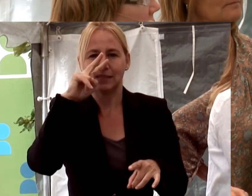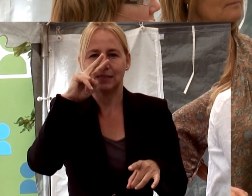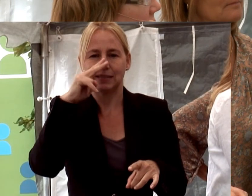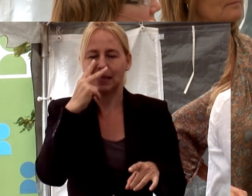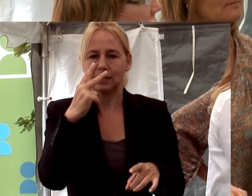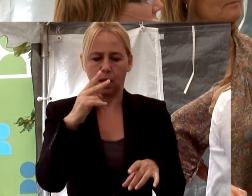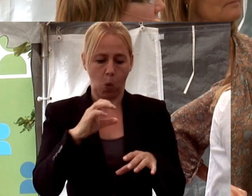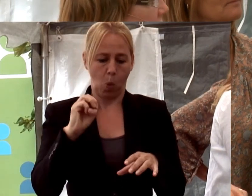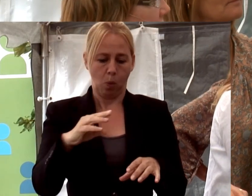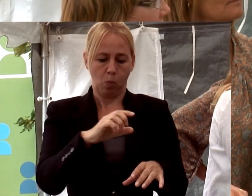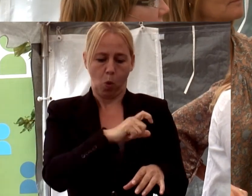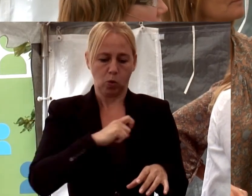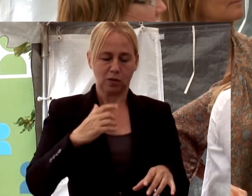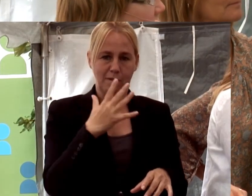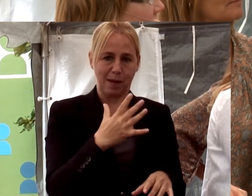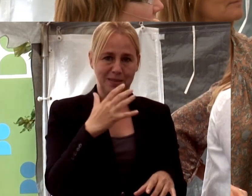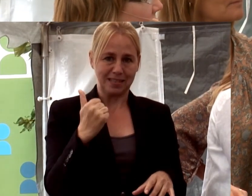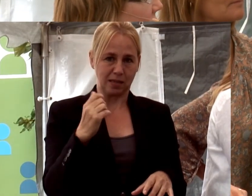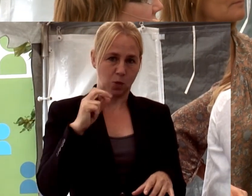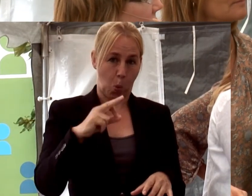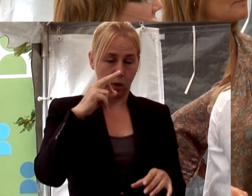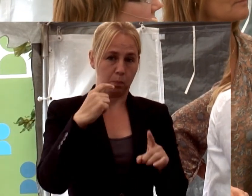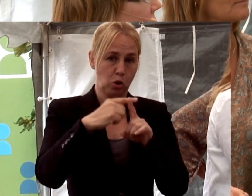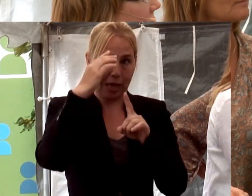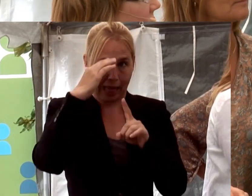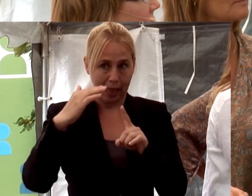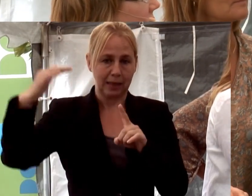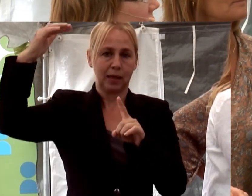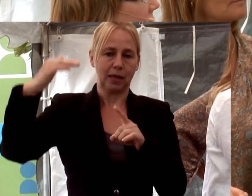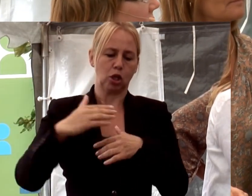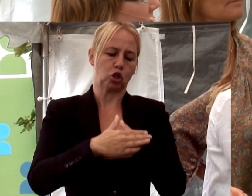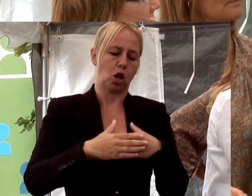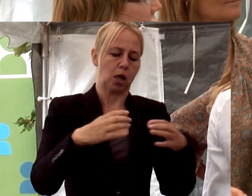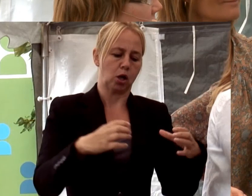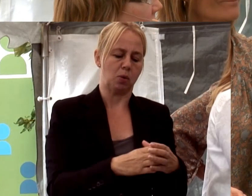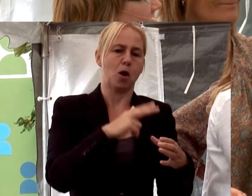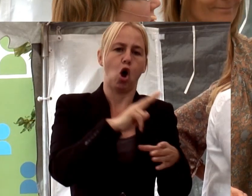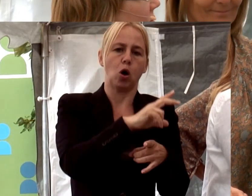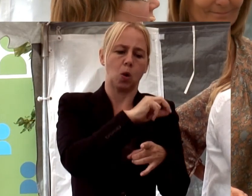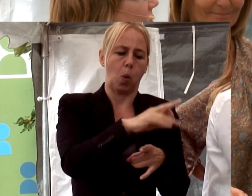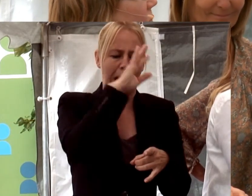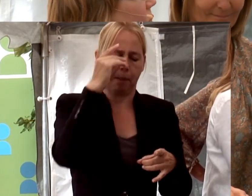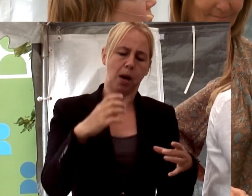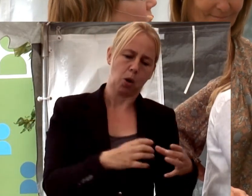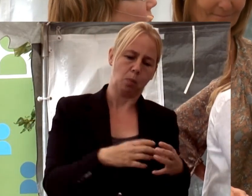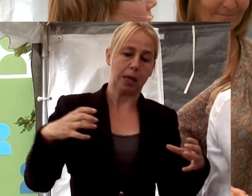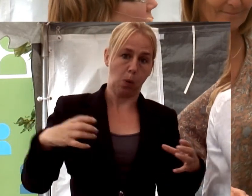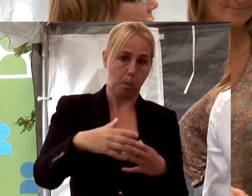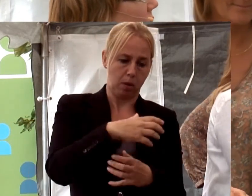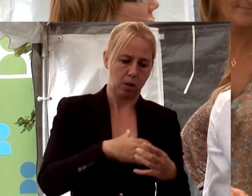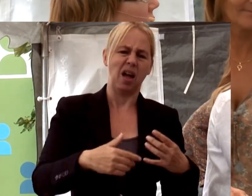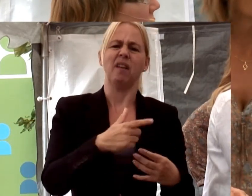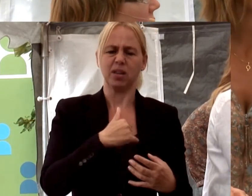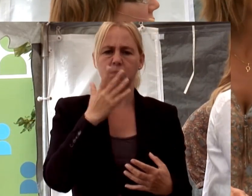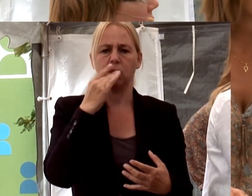oss 56 äldre i en datagrupp med 18-åringar som är ganska duktiga eller 20-åringar, då